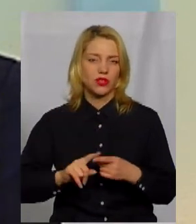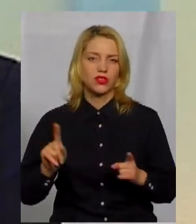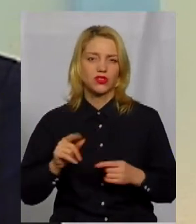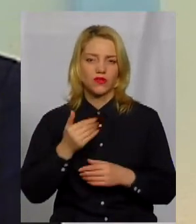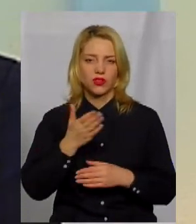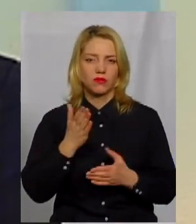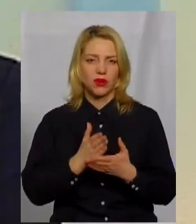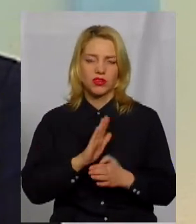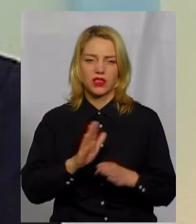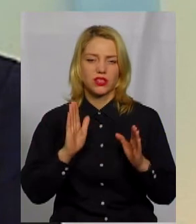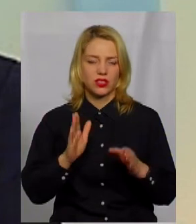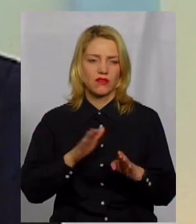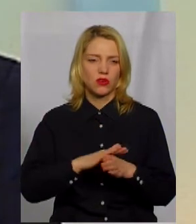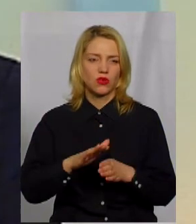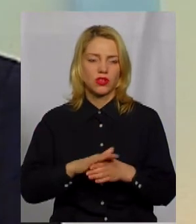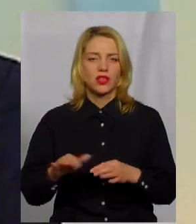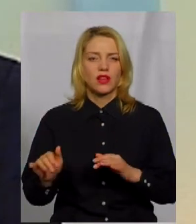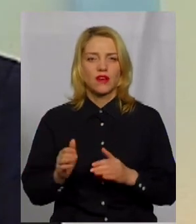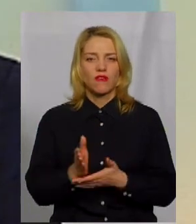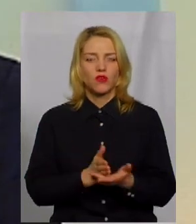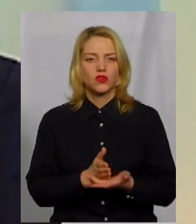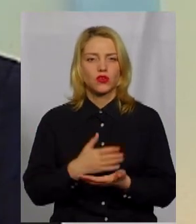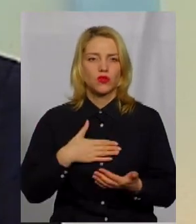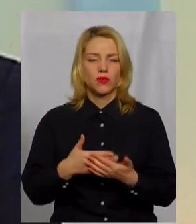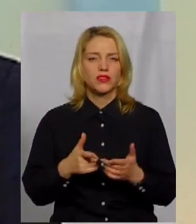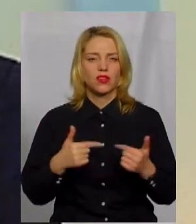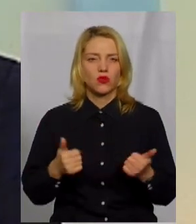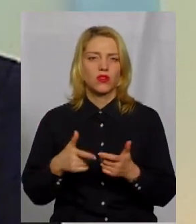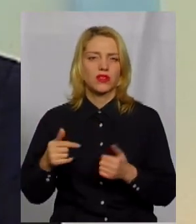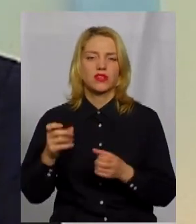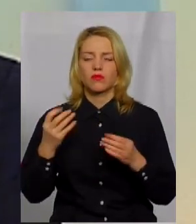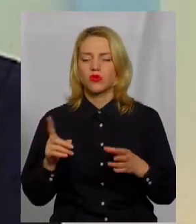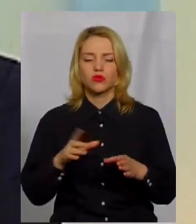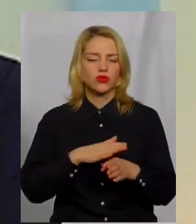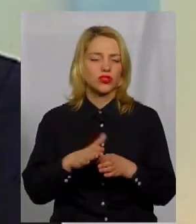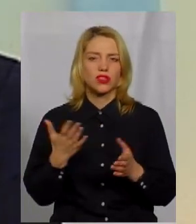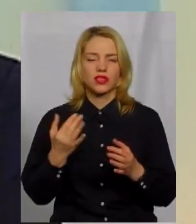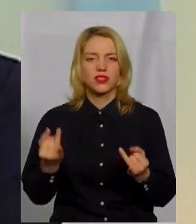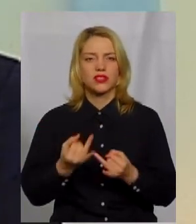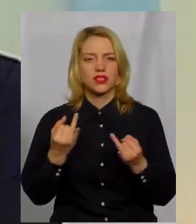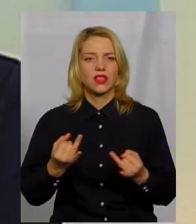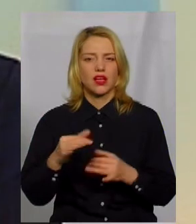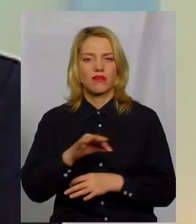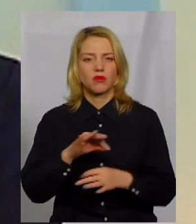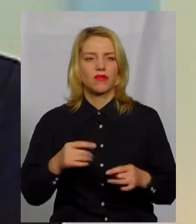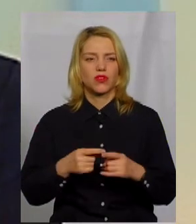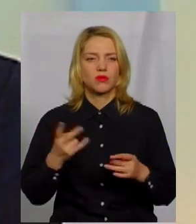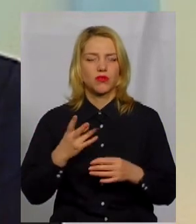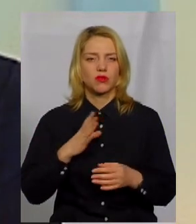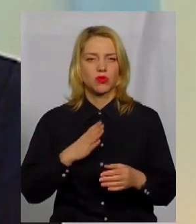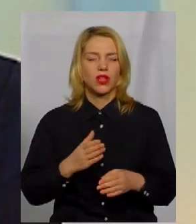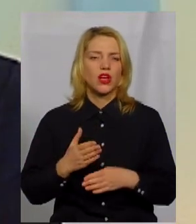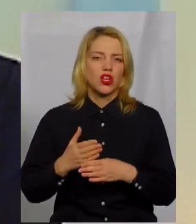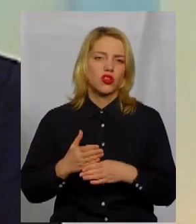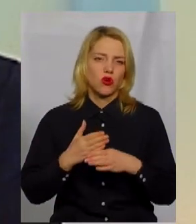вони мають не лише виконувати функції громадських організацій і просто здійснювати якісь цікаві проекти, а вони мають бути ще й дорадчим органом, вони